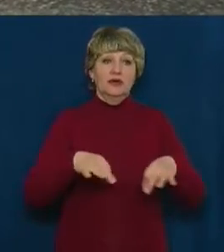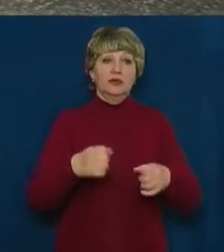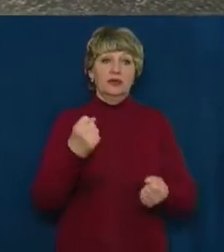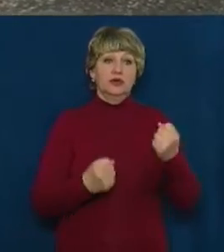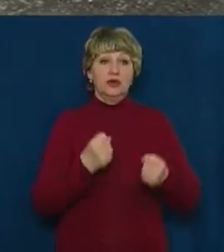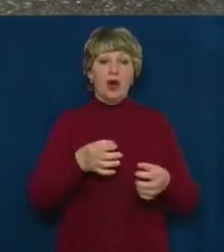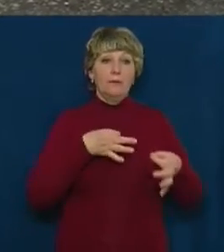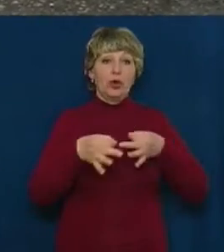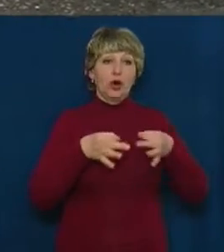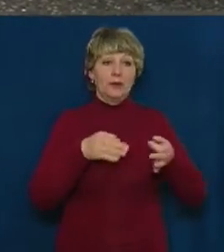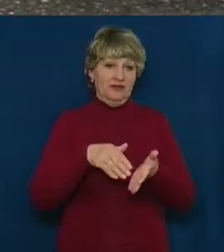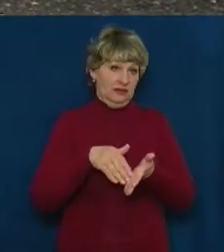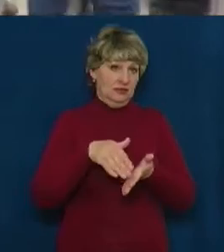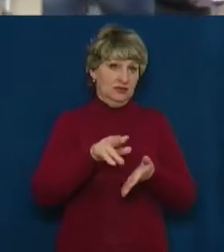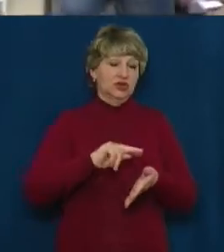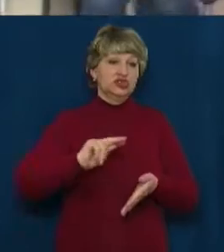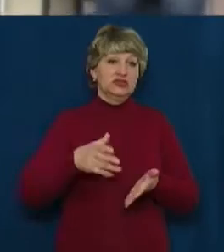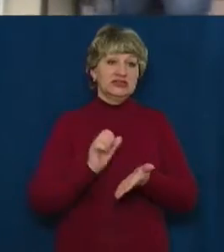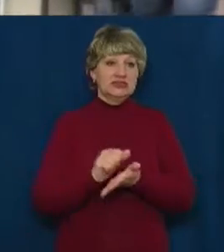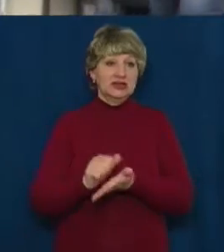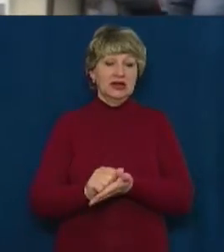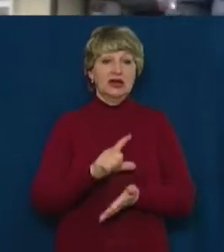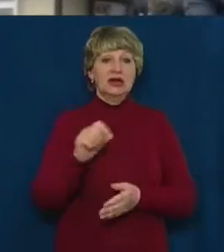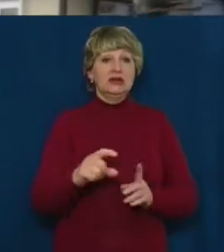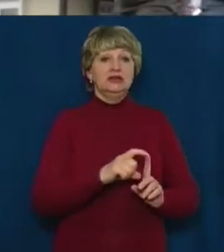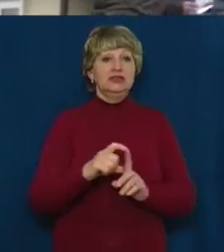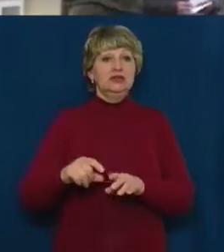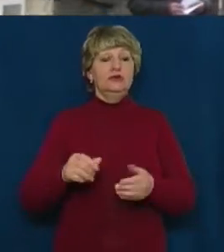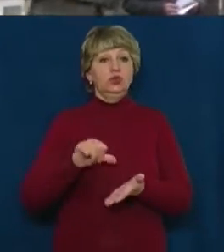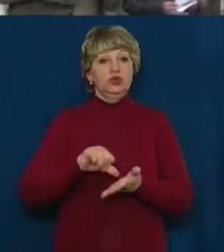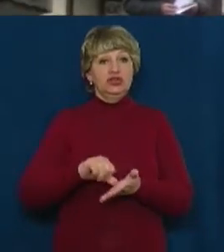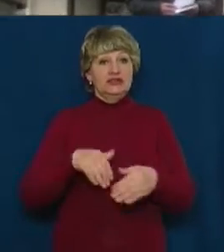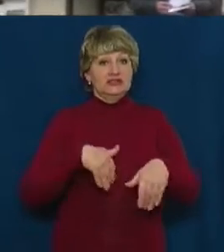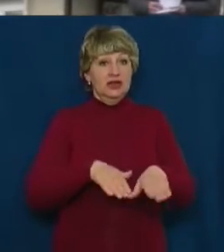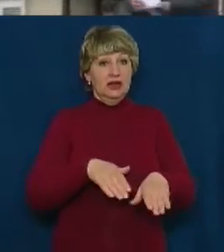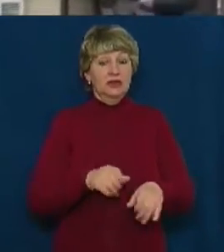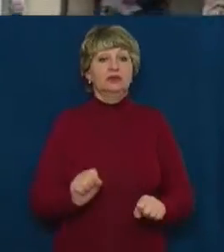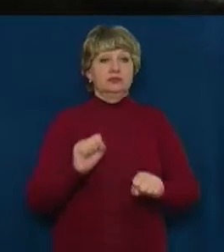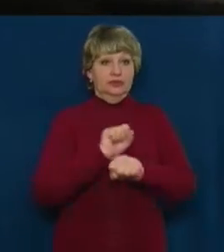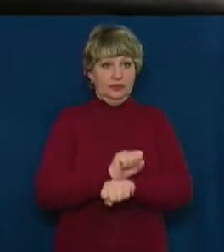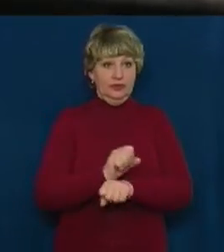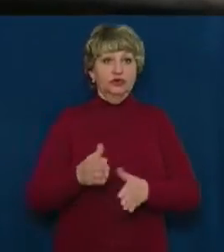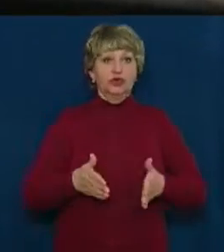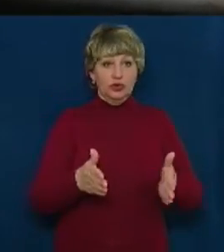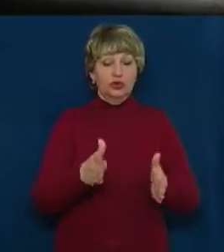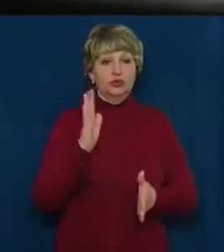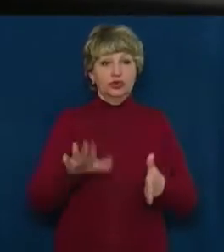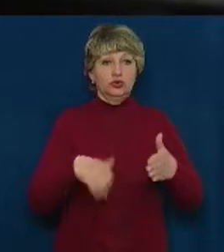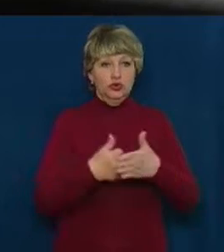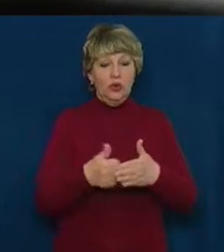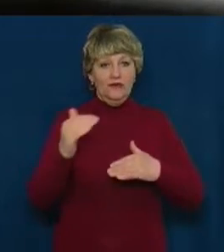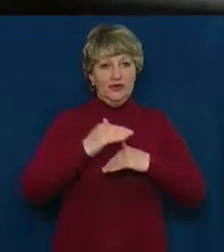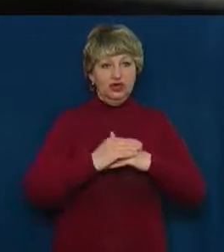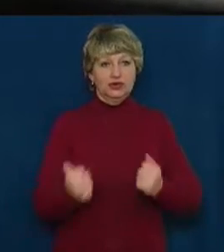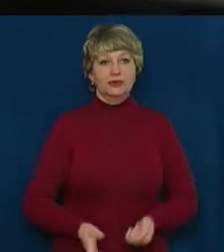ситуацію відмовився через зайнятість. Зі слів учасника акції Сергія Кривошая, перекривати дорогу будуть до вечора. Тетяна Недбайло, Федір